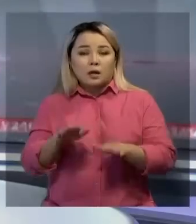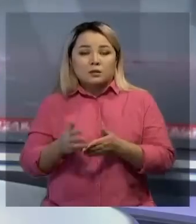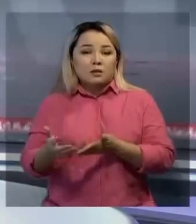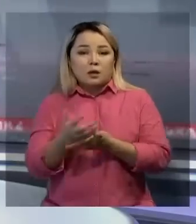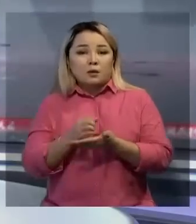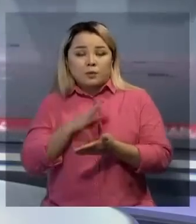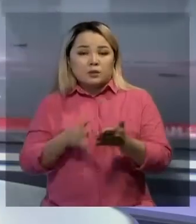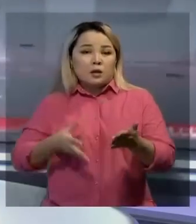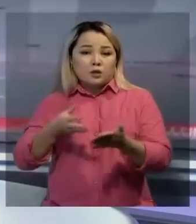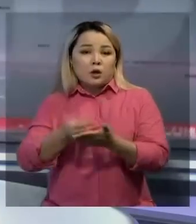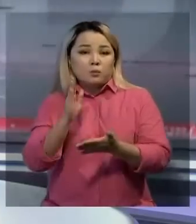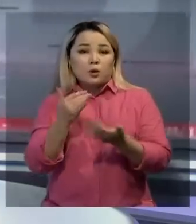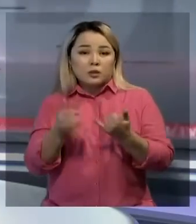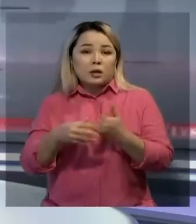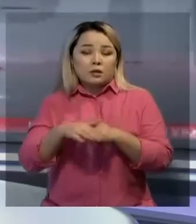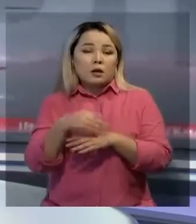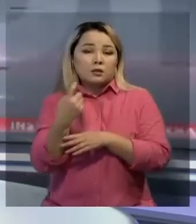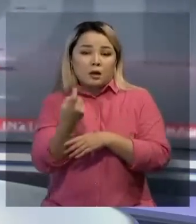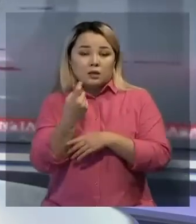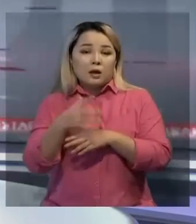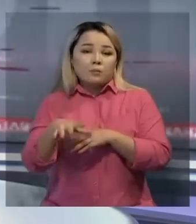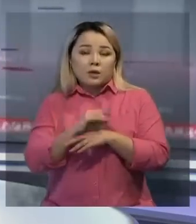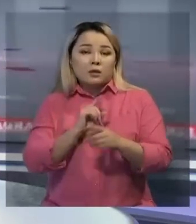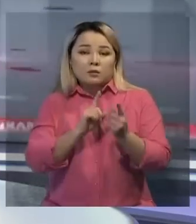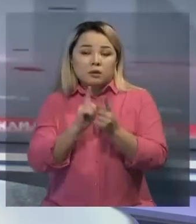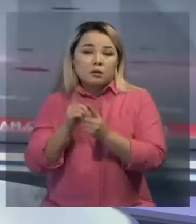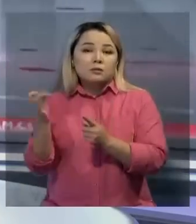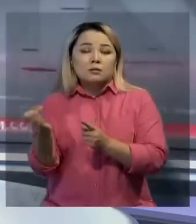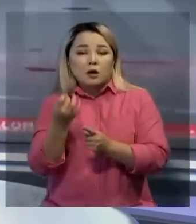тұршымыз рауамын бай фалқаптарды аралап шаруалармен жүздесіп қайтты.